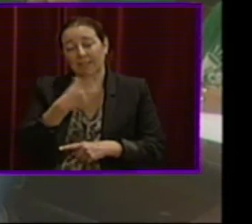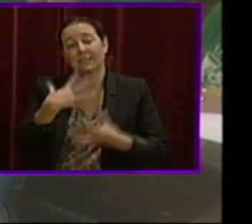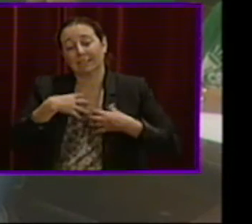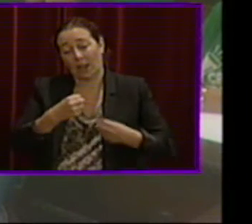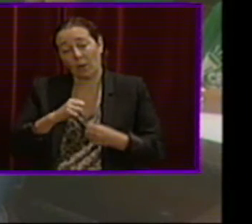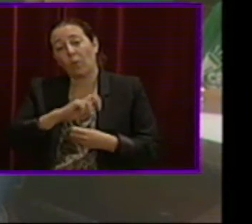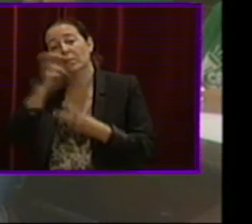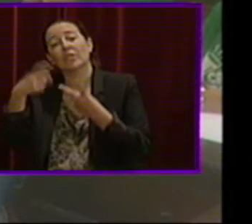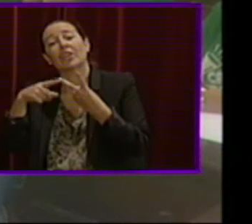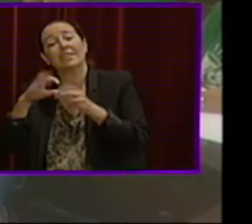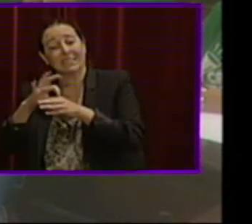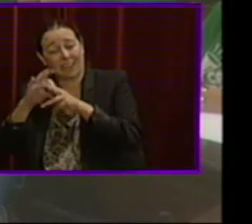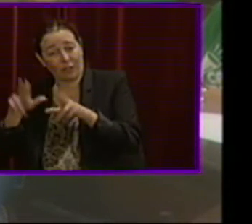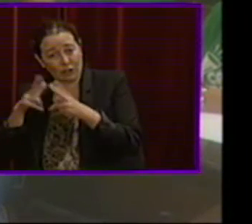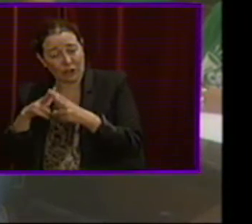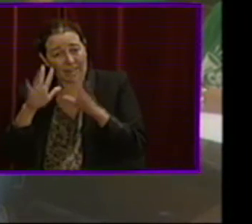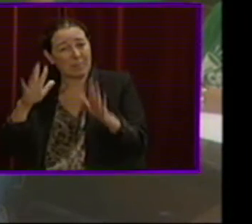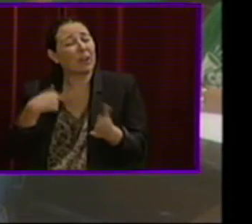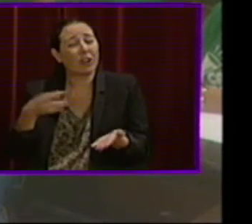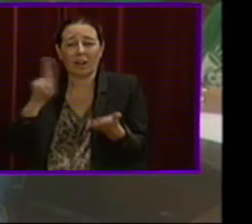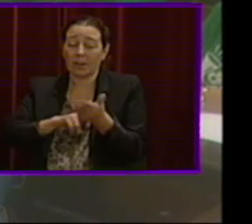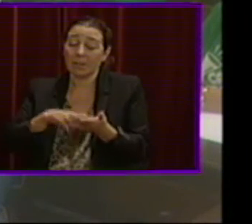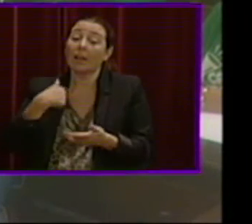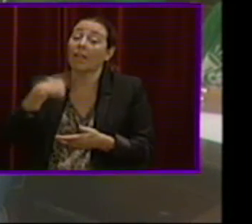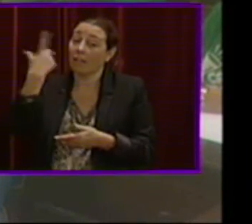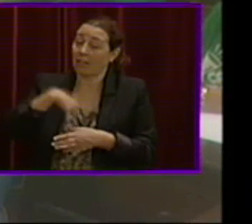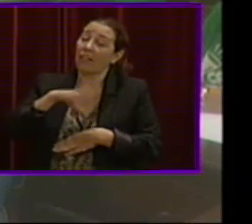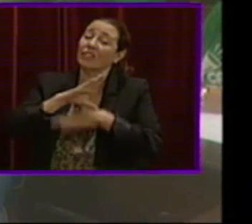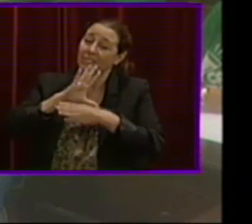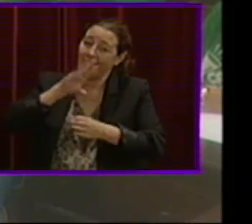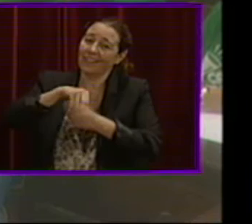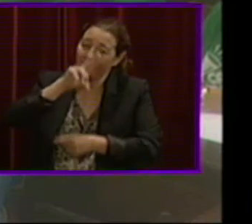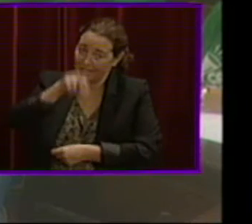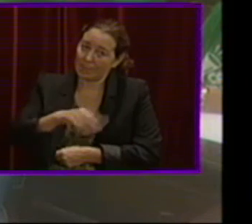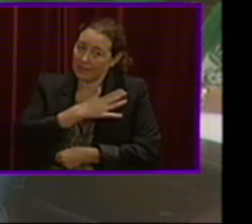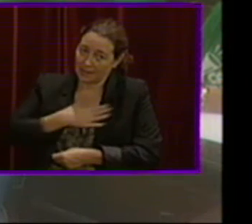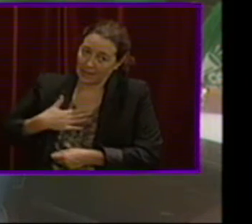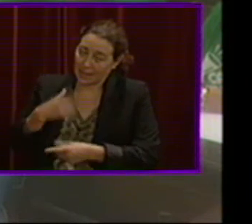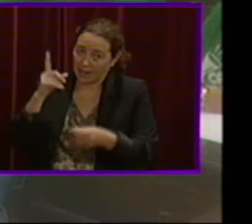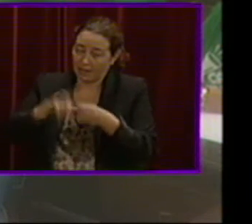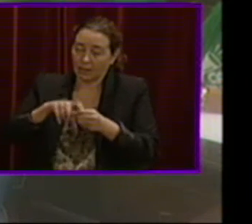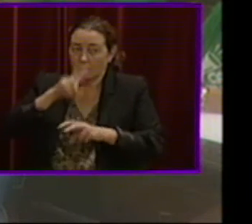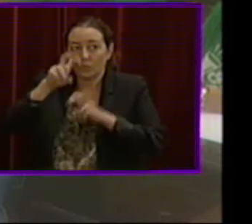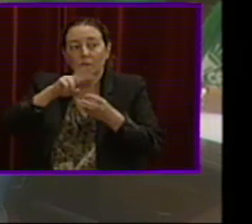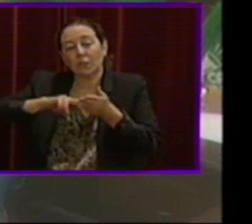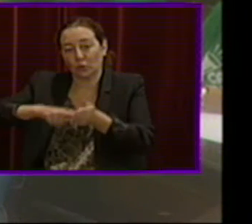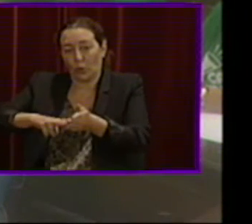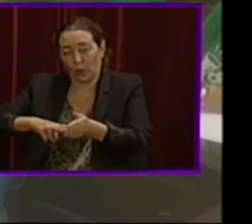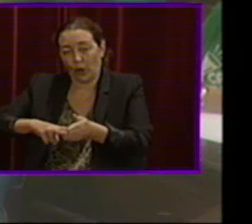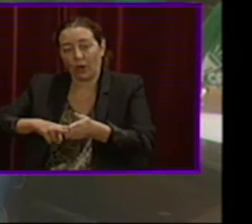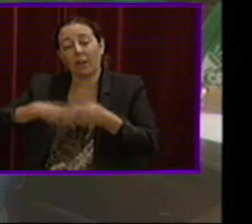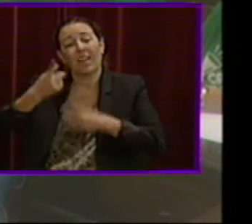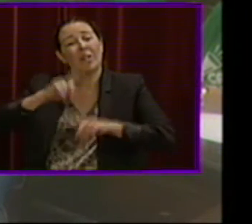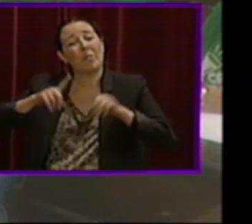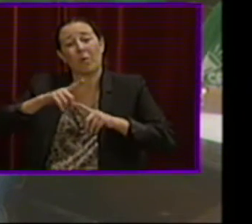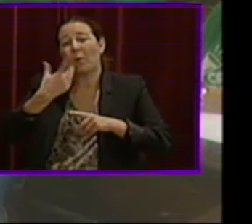Salut i una altra de les Serveis Socials, però repeteix que la nostra conselleria també vol estar implicada en buscar solucions i com que és un problema